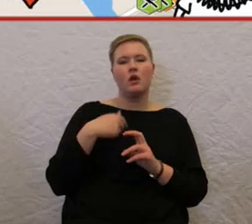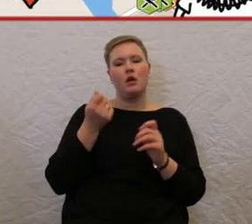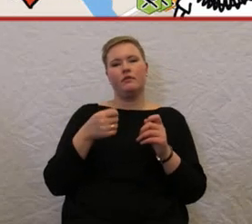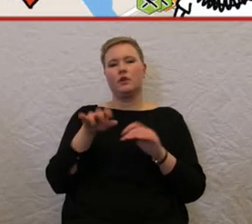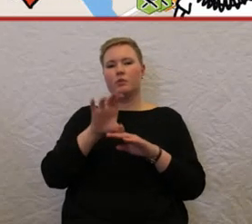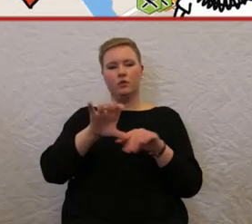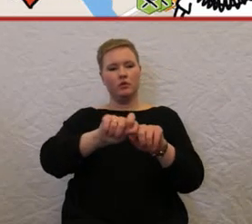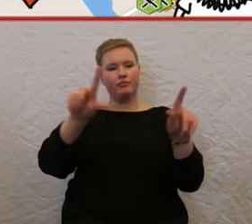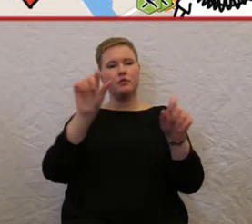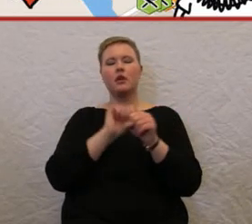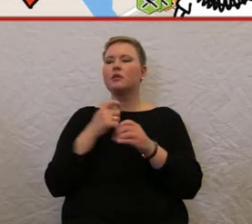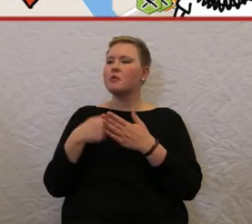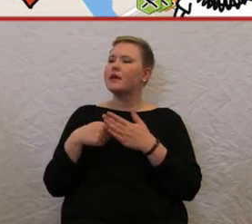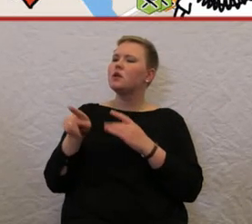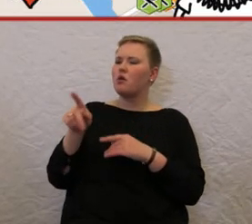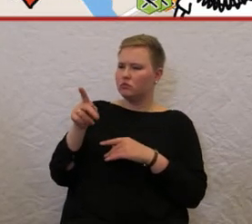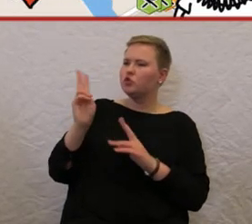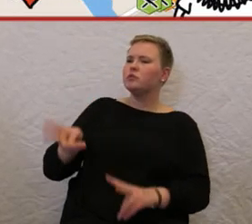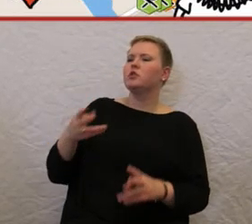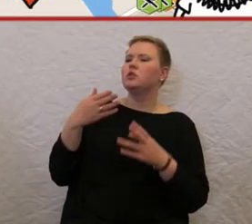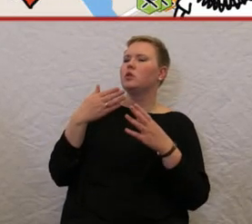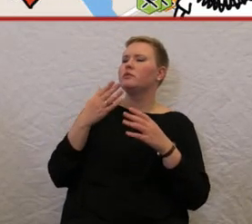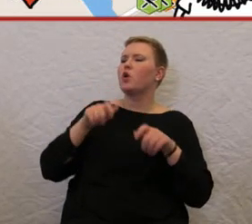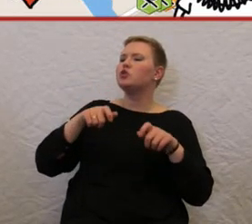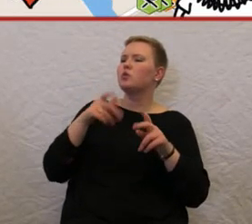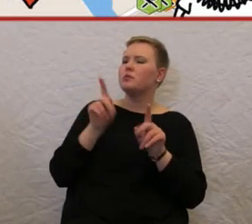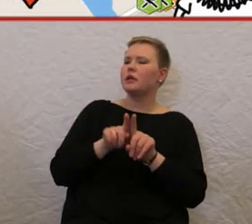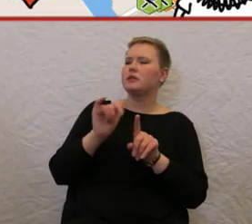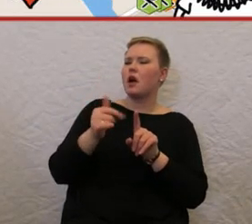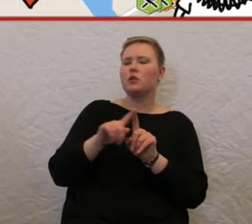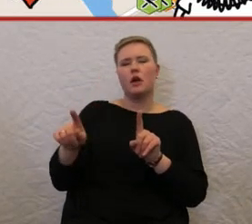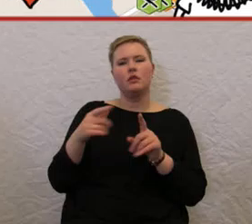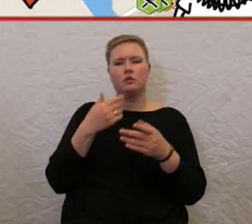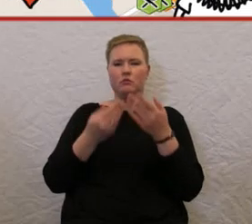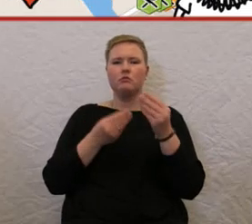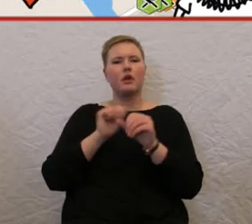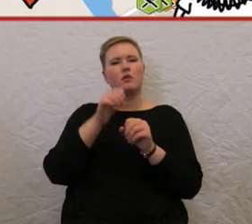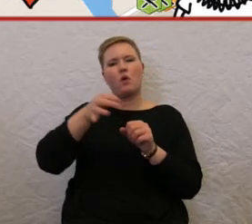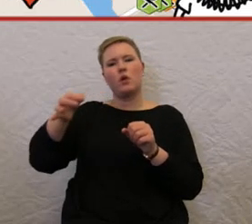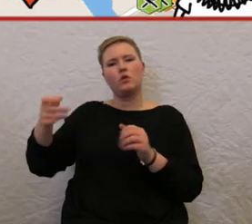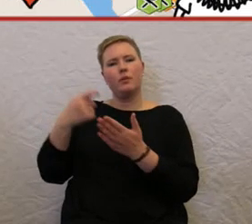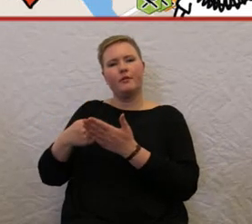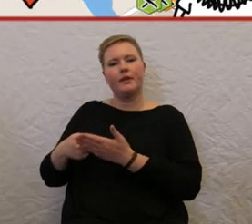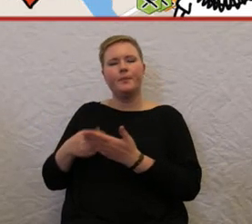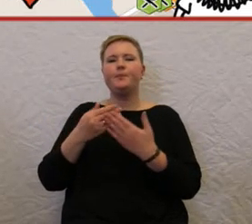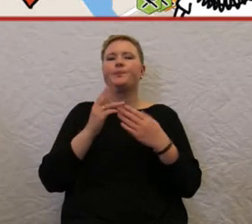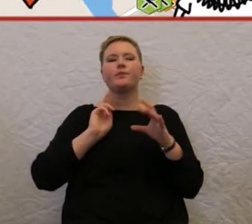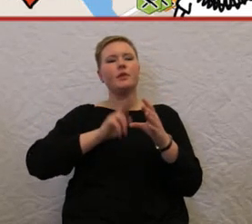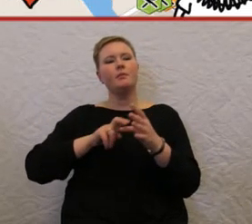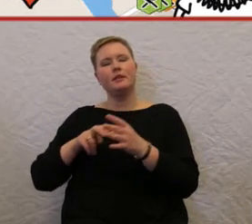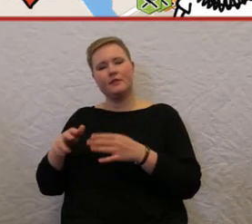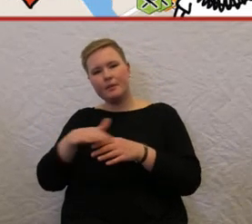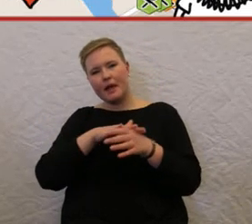ob sie rollstuhlgerecht sind oder nicht. Das Ganze ist eine partizipative Plattform. Das bedeutet, die Menschen können selbst Daten dort eintragen.